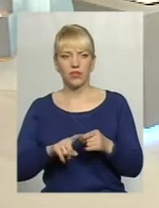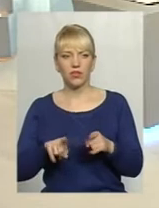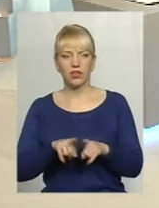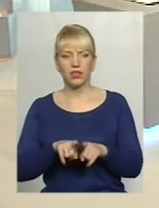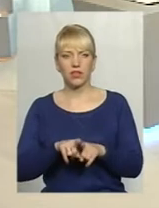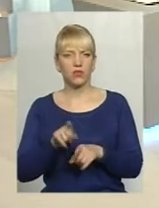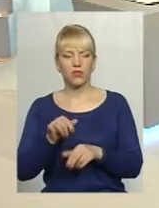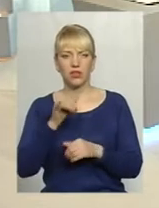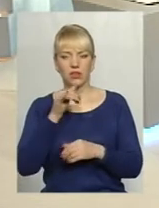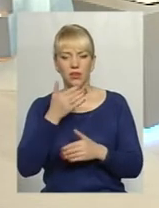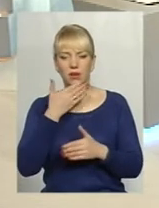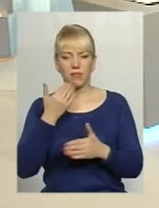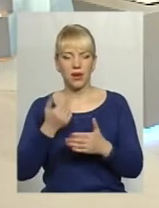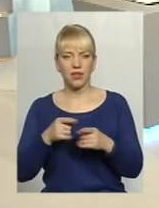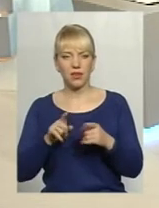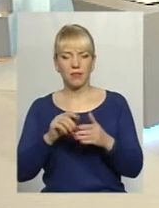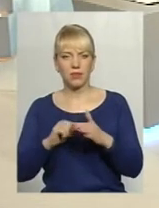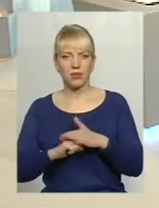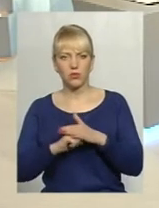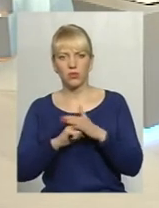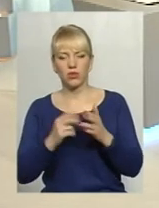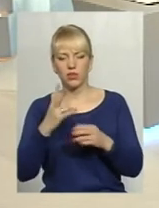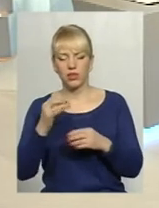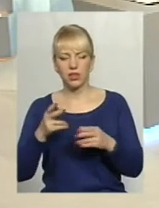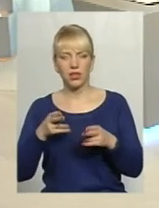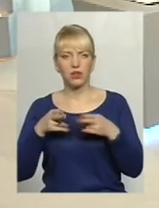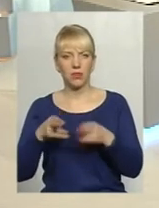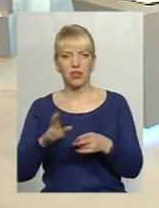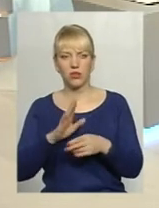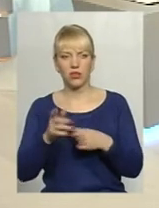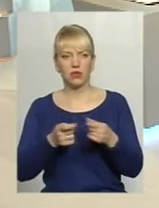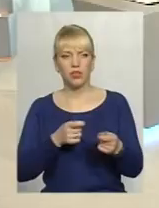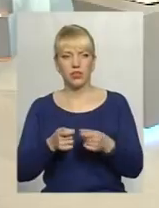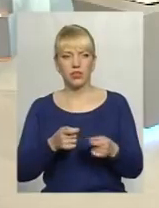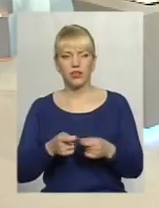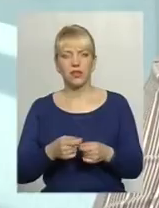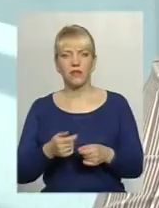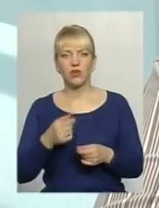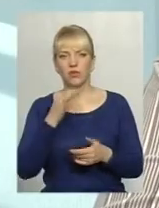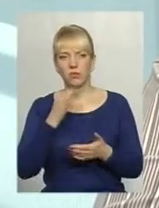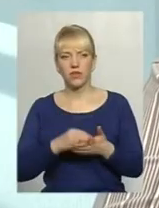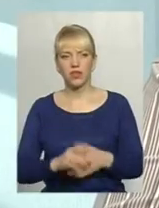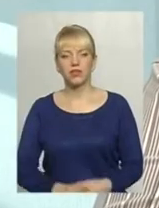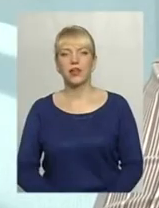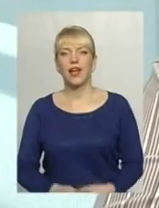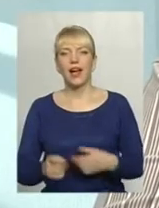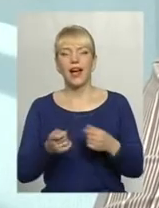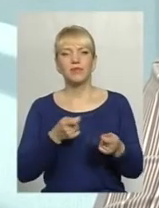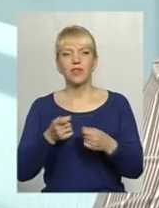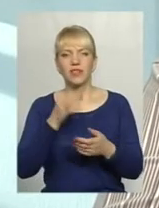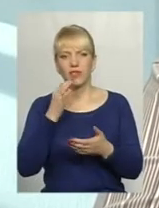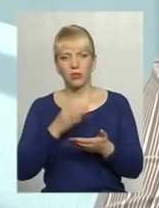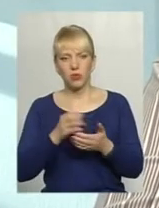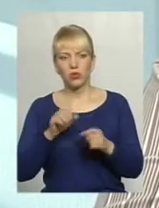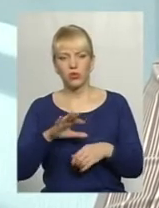Воно ж немає під собою, напевно, ні кримінальної, ні адміністративної відповідальності. Адміністративна відповідальність може бути, але її надзвичайно